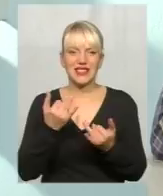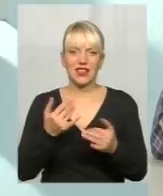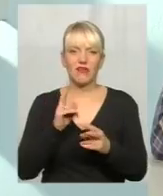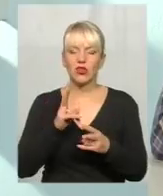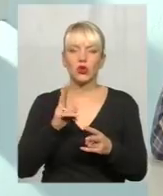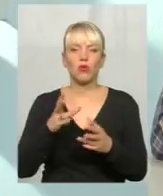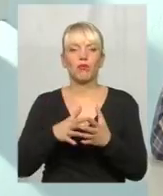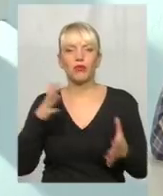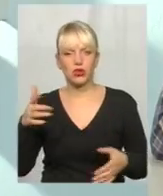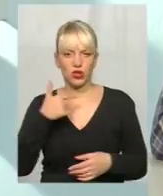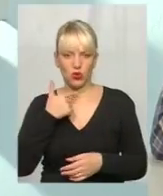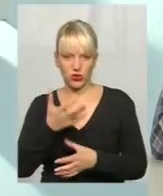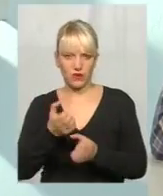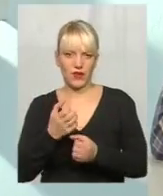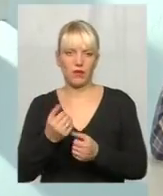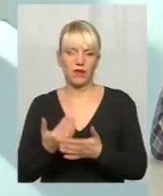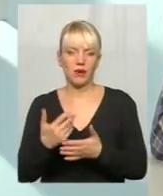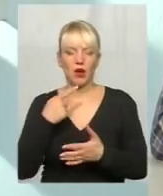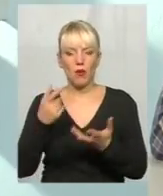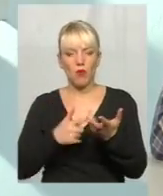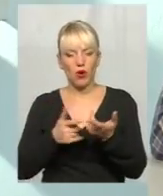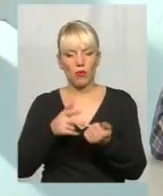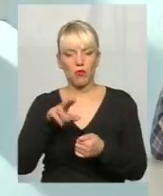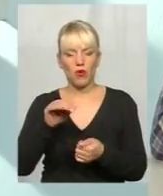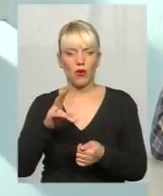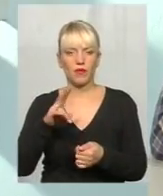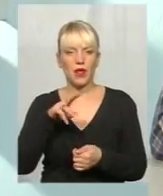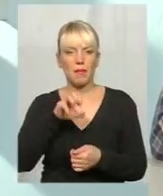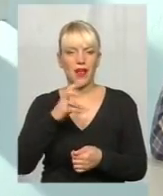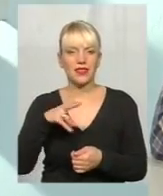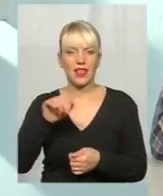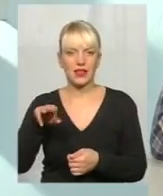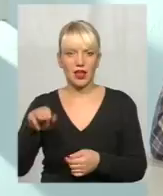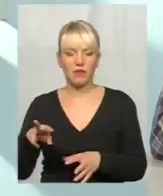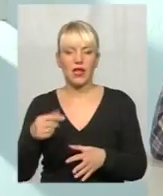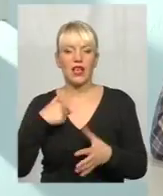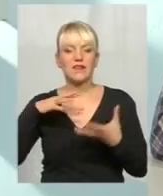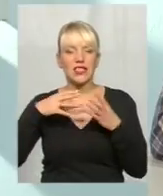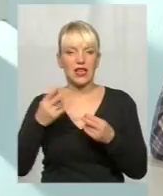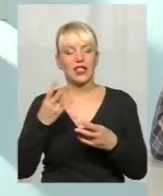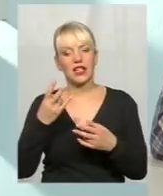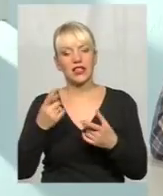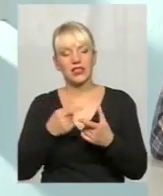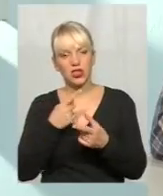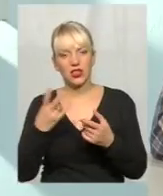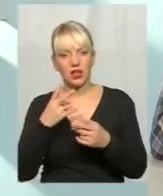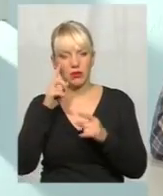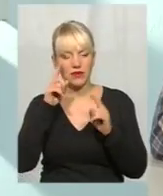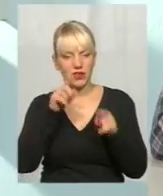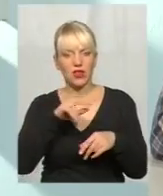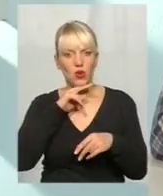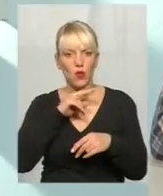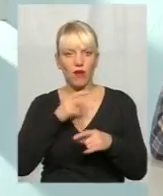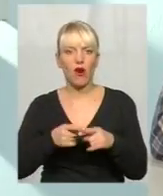набрав більше, якщо порахувати по мандату. Мене цікавить, наскільки, взагалі, слід на це звертати увагу, коли партії говорять, що